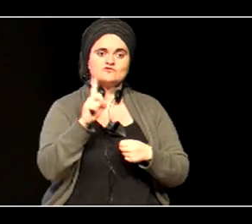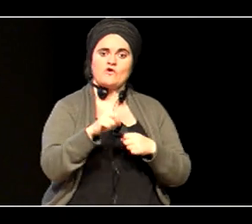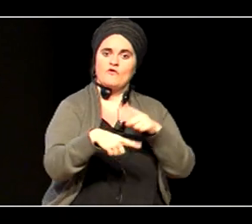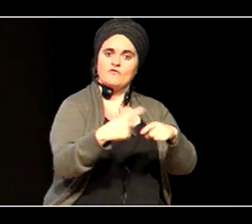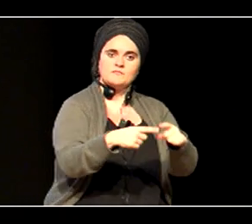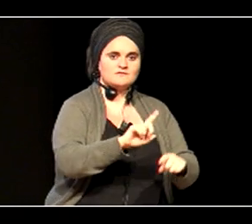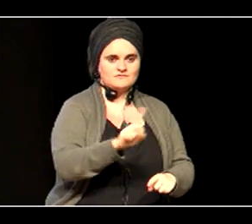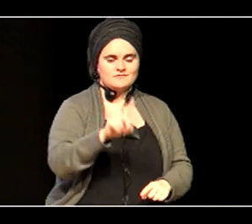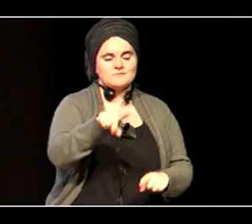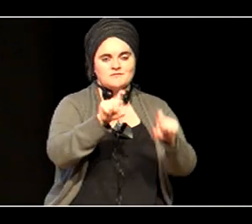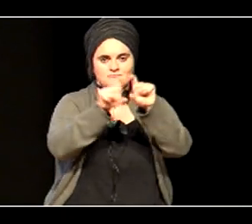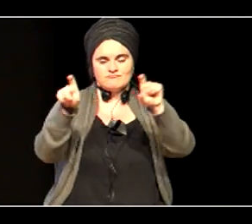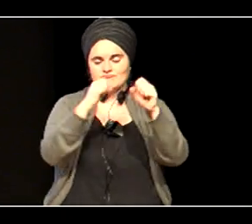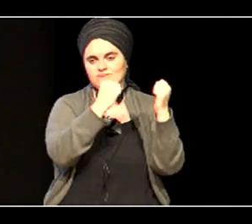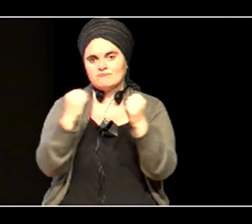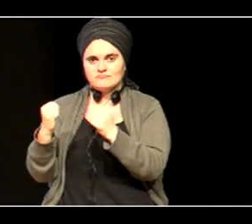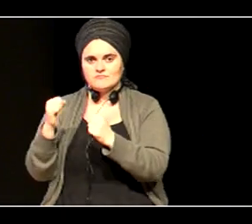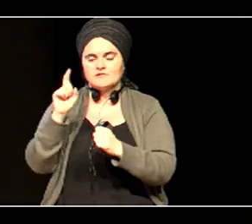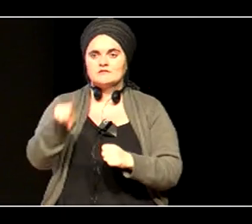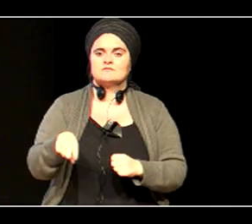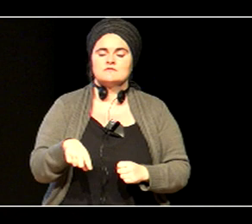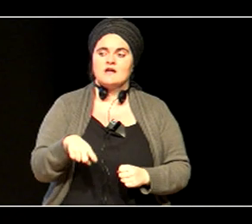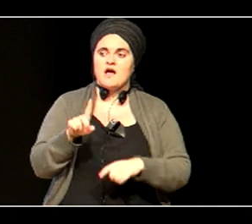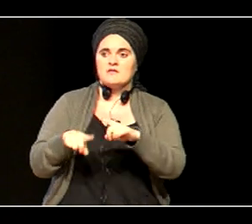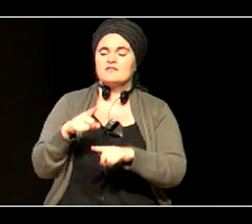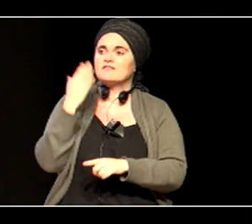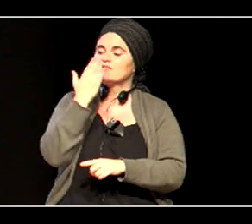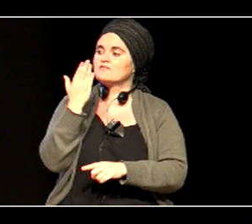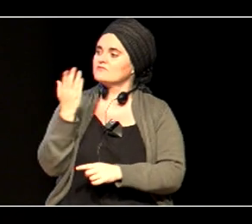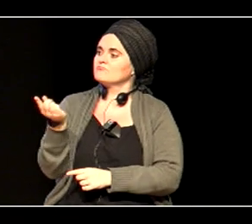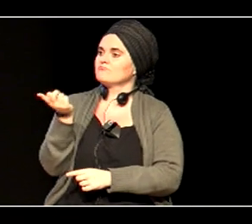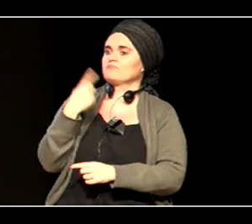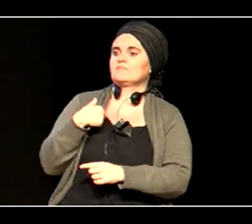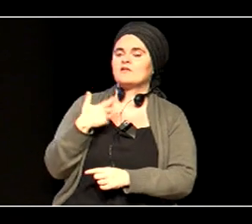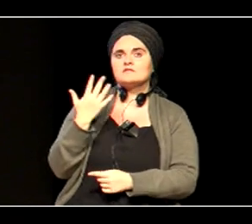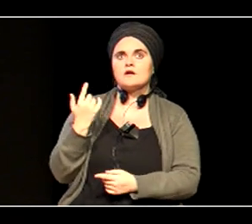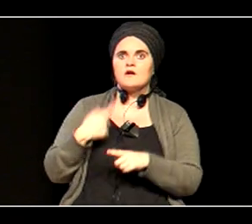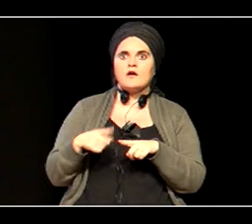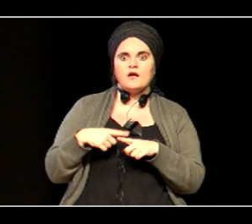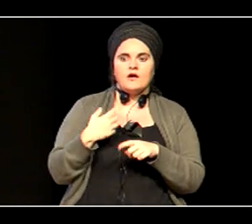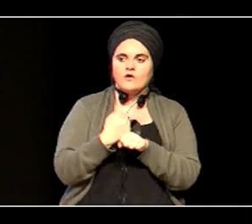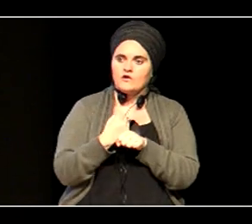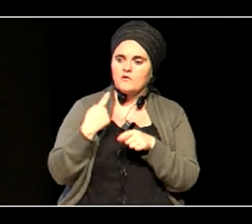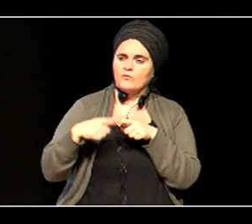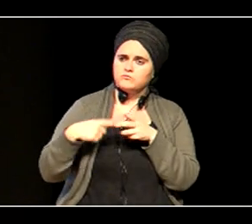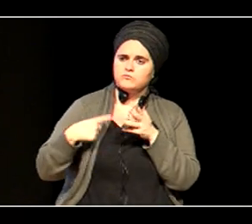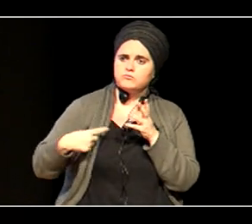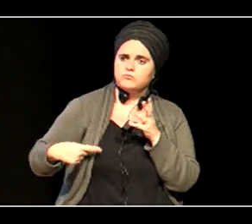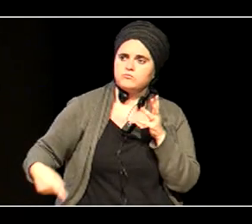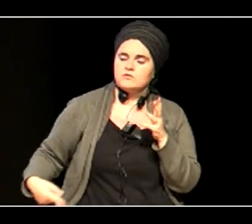erakundetaz, batzutan ikastetzetatik ezaten digutez, ezke, gauza asko ditugu, eta gauza gero eta gilao,